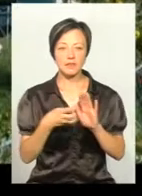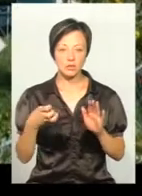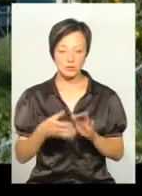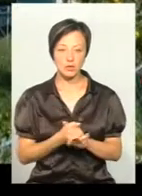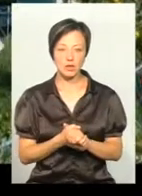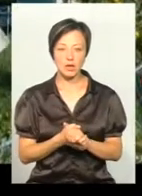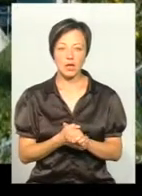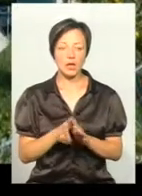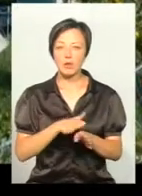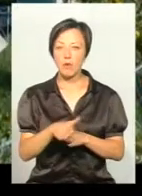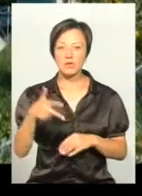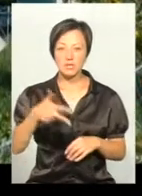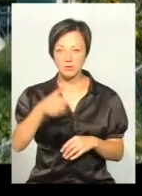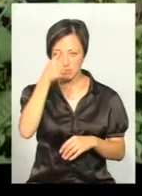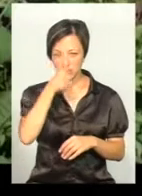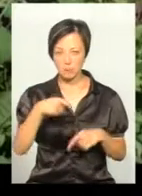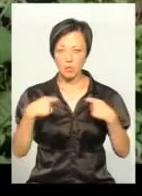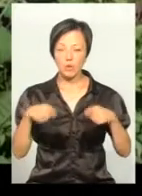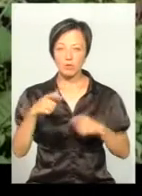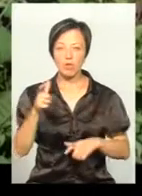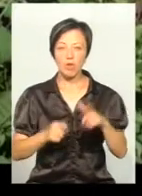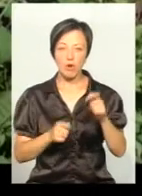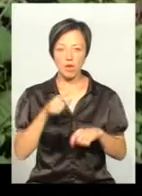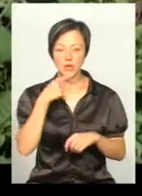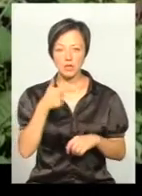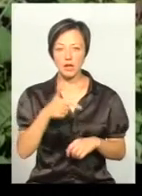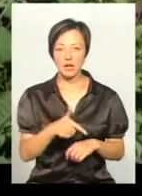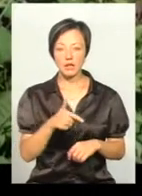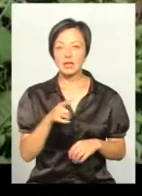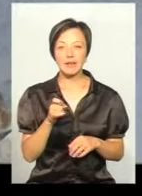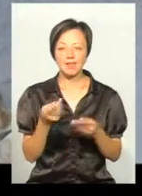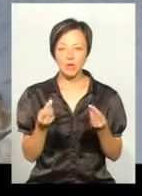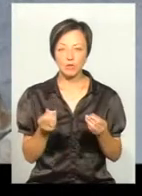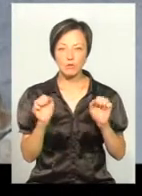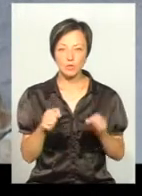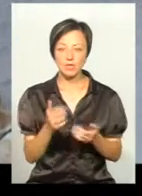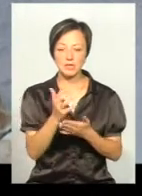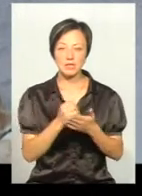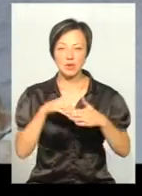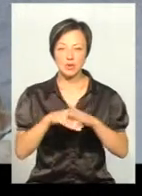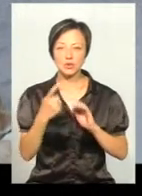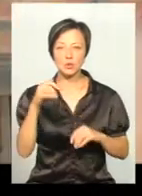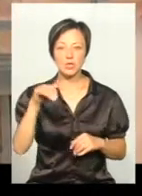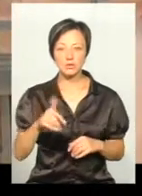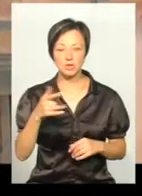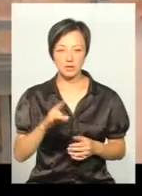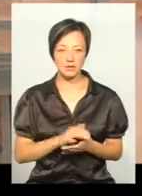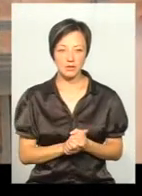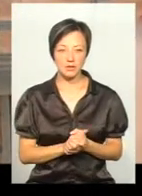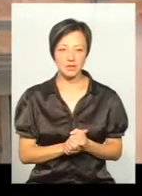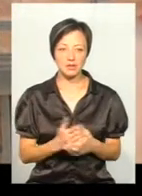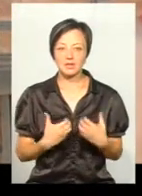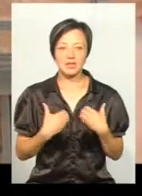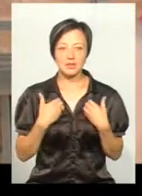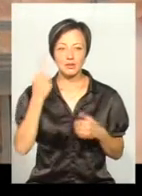Неповні 3 тисячі гривень в місяць та продаж молочних продуктів, каже Галина, не ті гроші, з яких можна заощадити 100 тисяч гривень. Мені страшно